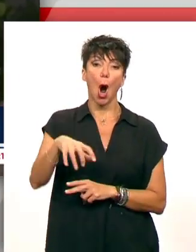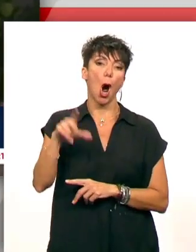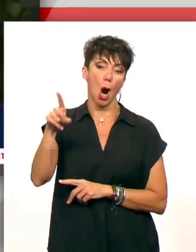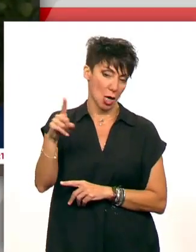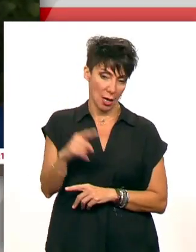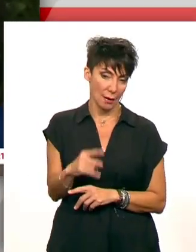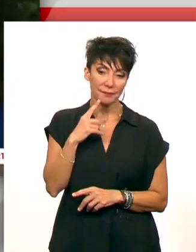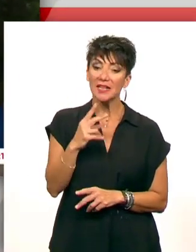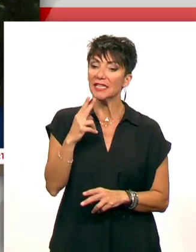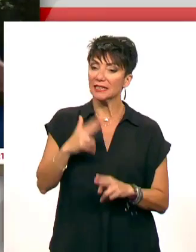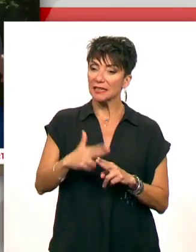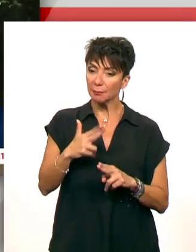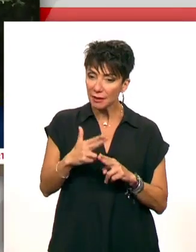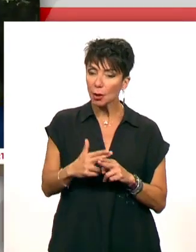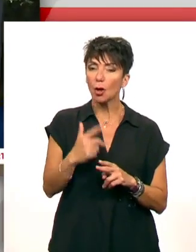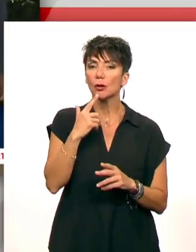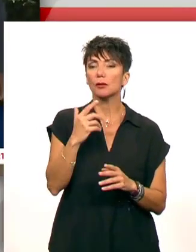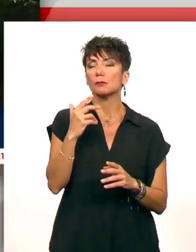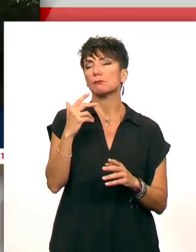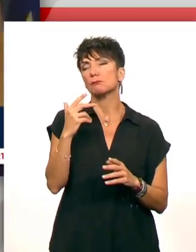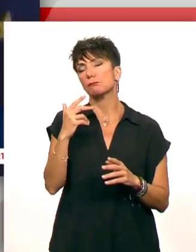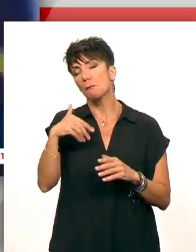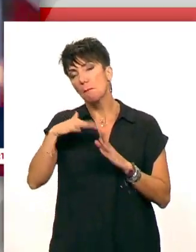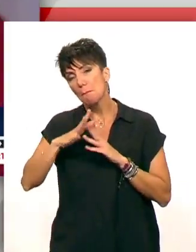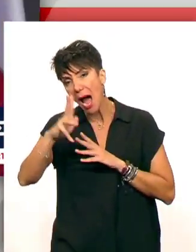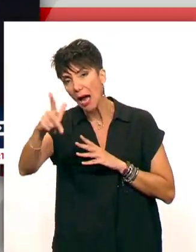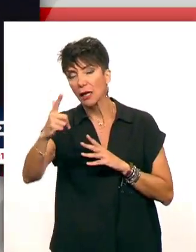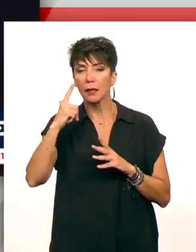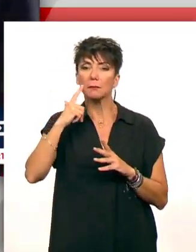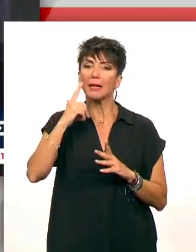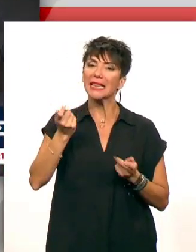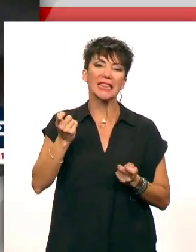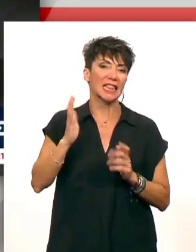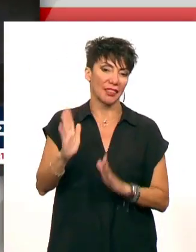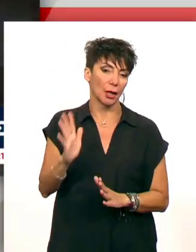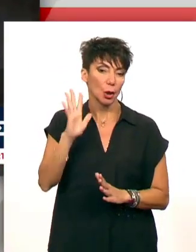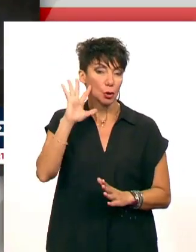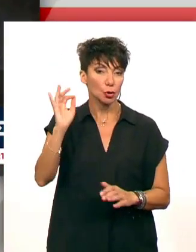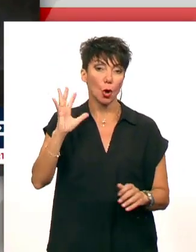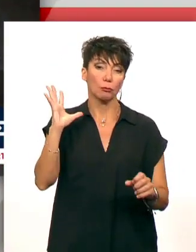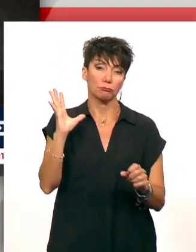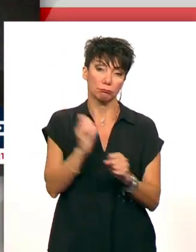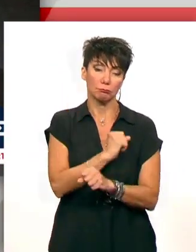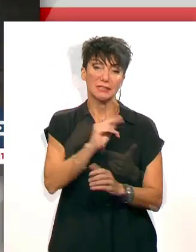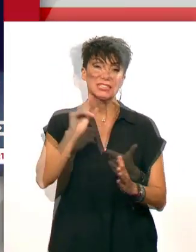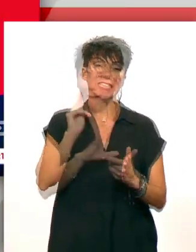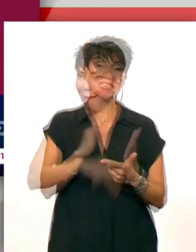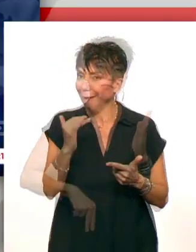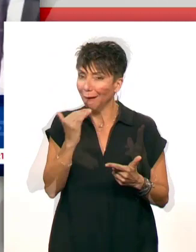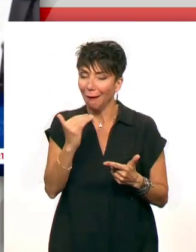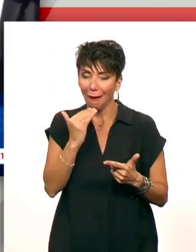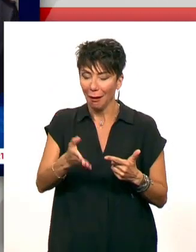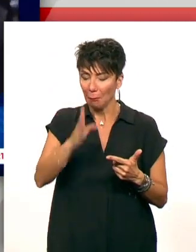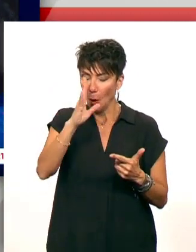σημαντικός ο ρόλος της εν τέλει για να επιτευχθεί συμφωνία που να ικανοποιεί και την Κύπρο.